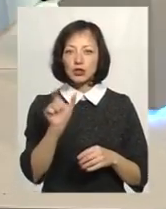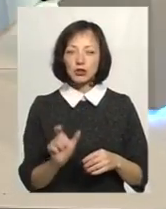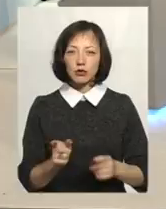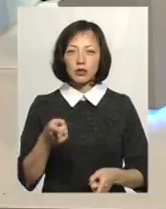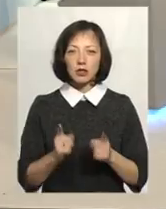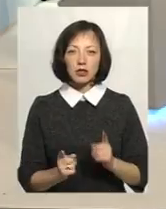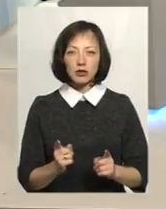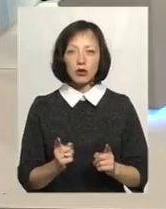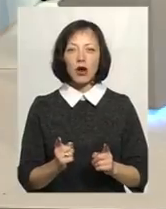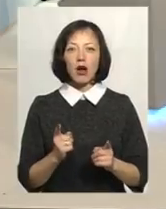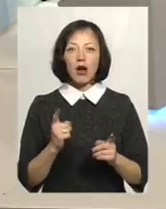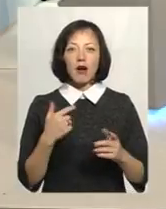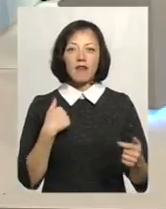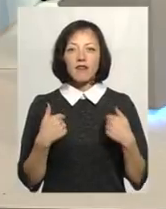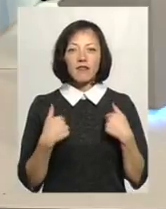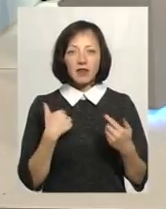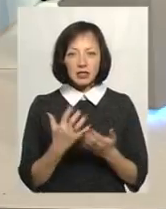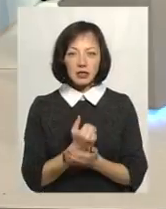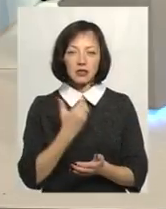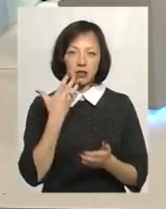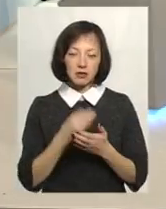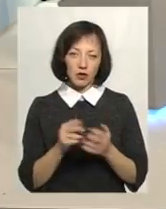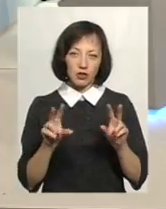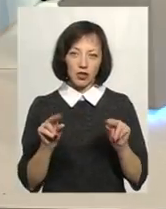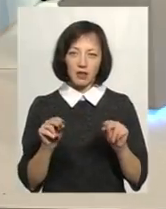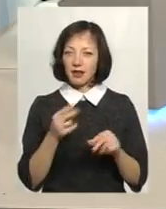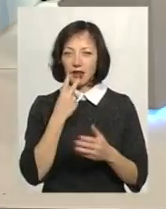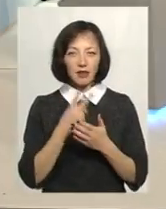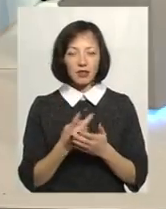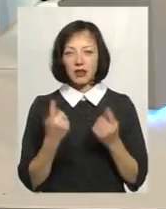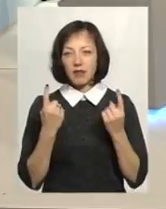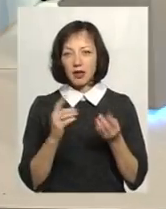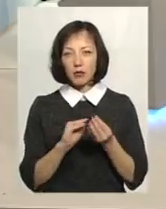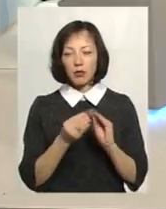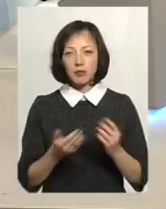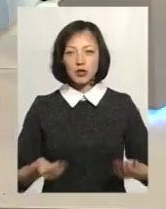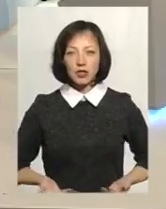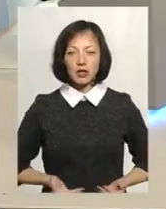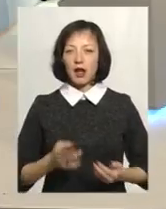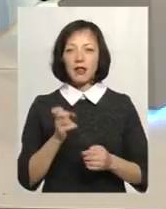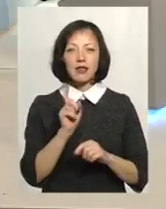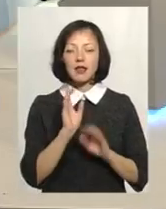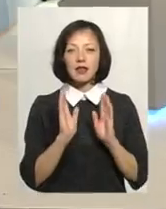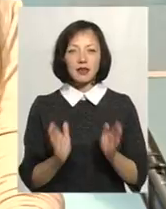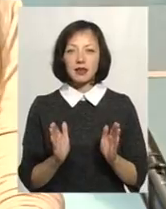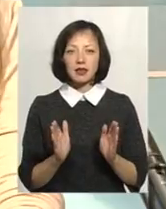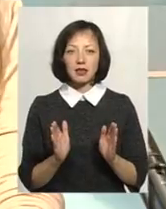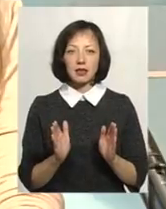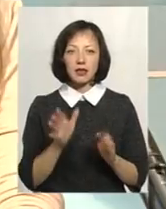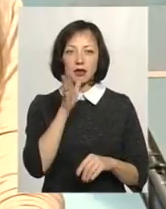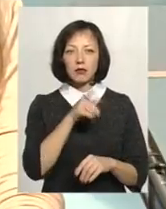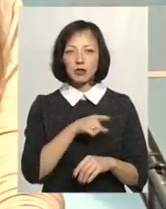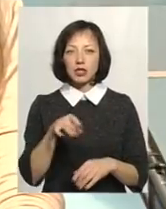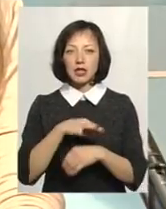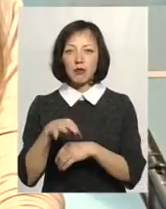дійсно вистраждала своє щастя. І незважаючи на великі перипетії життя, не тільки під час